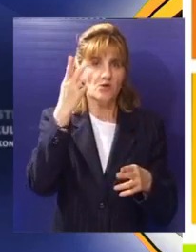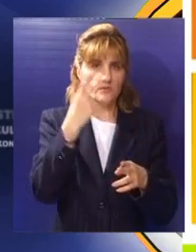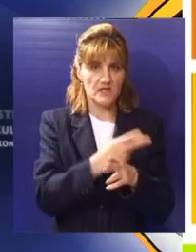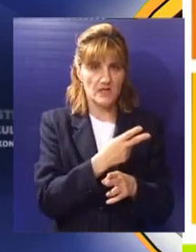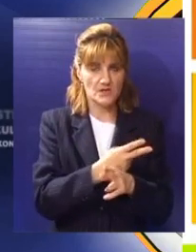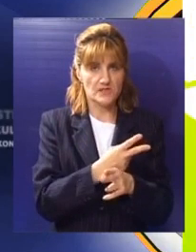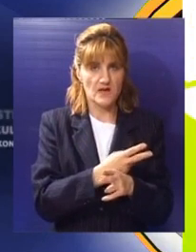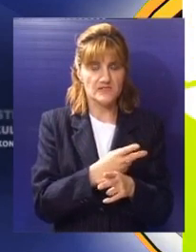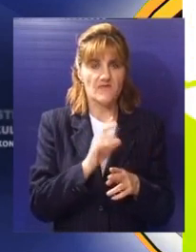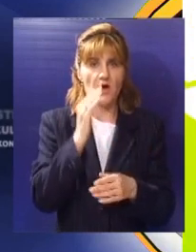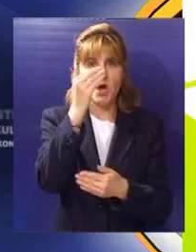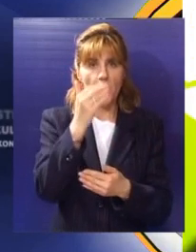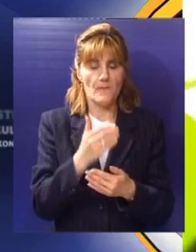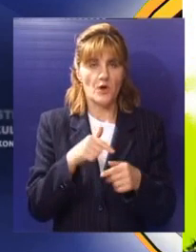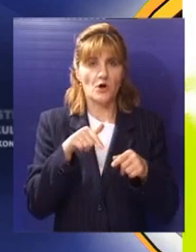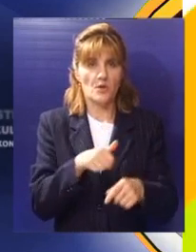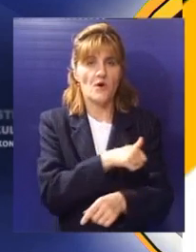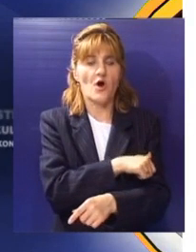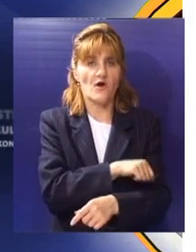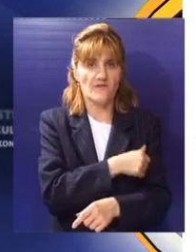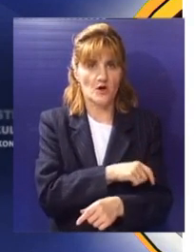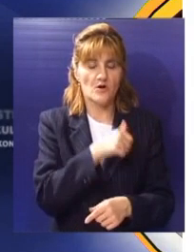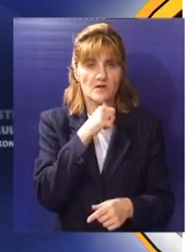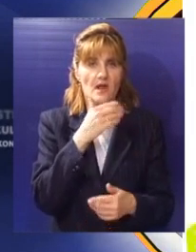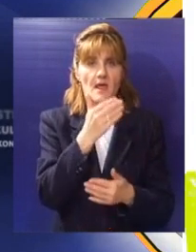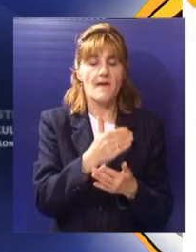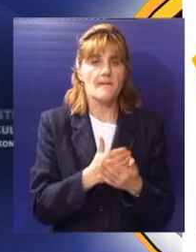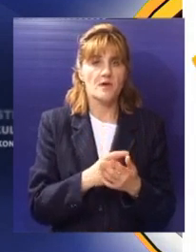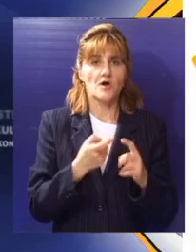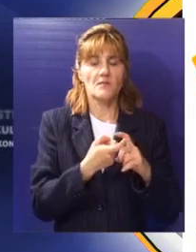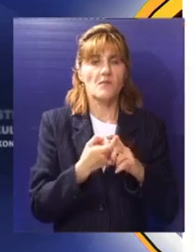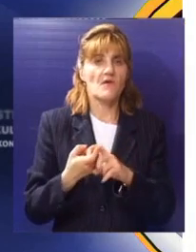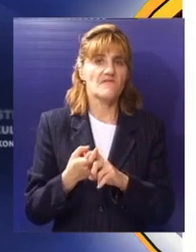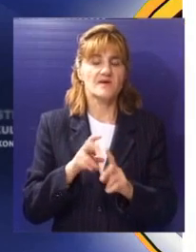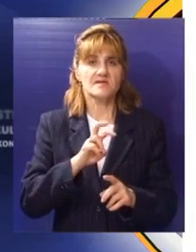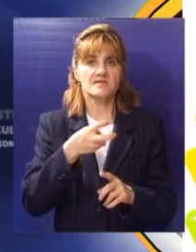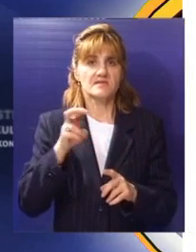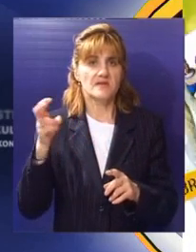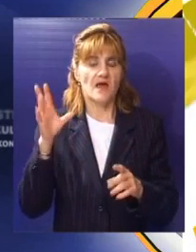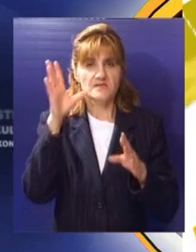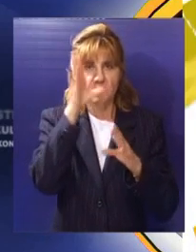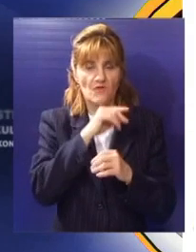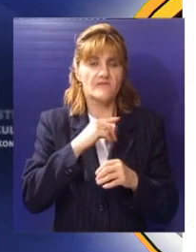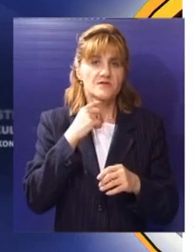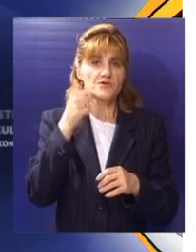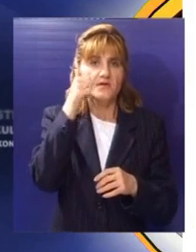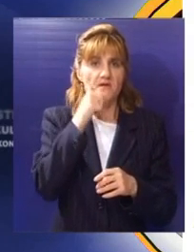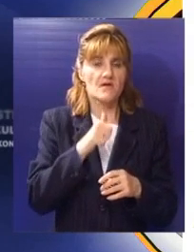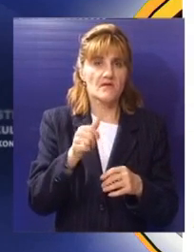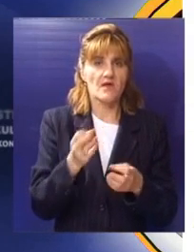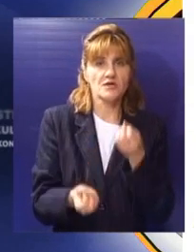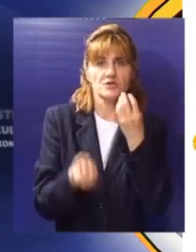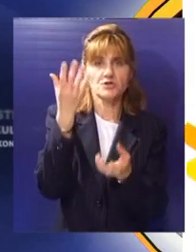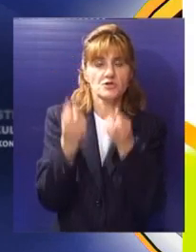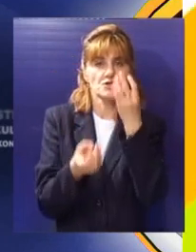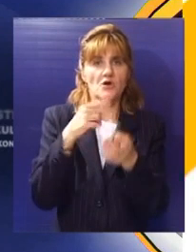inostranstva. Prateći program ove godine nazvan Kultur Fitness program sadrži dnevne kreativne aktivnosti i večernje kulturne programe kao što su